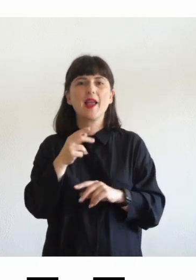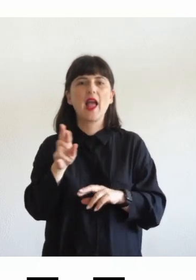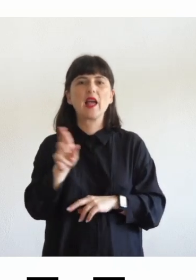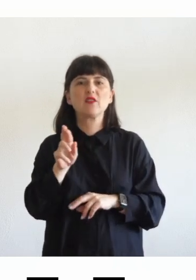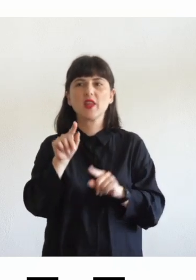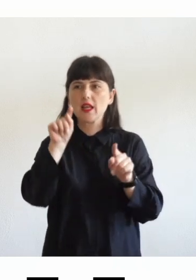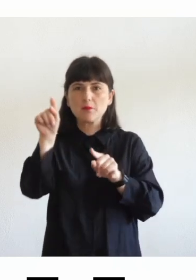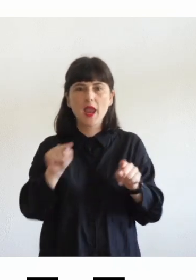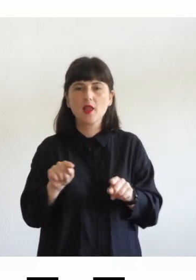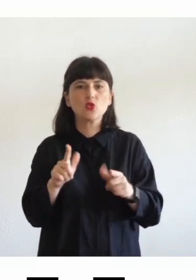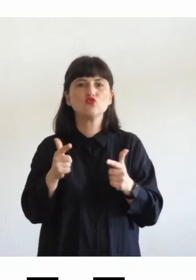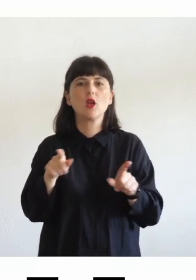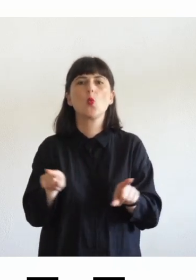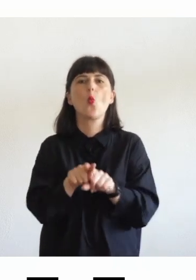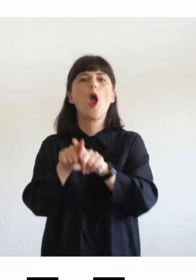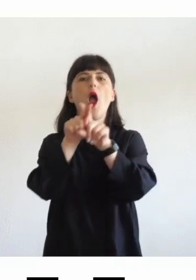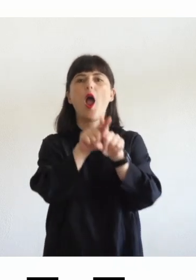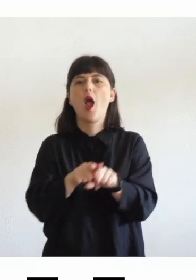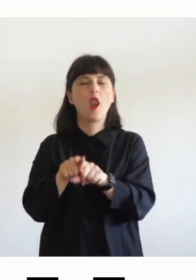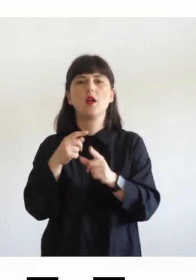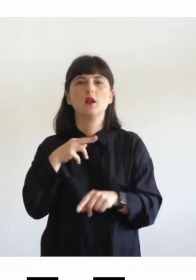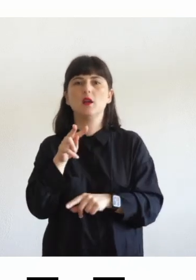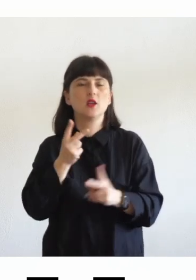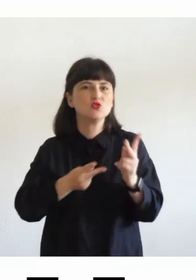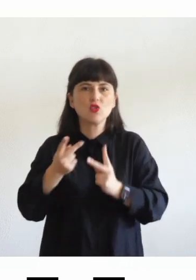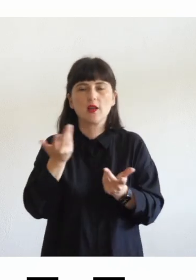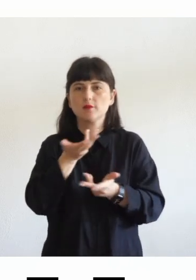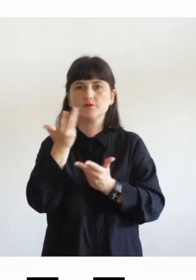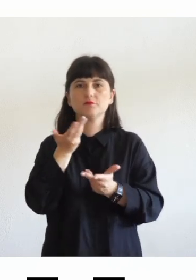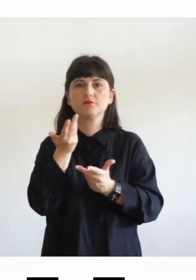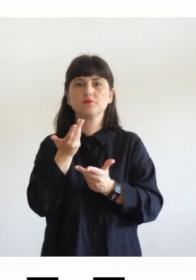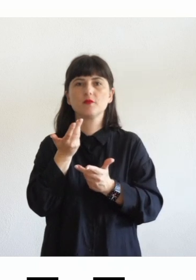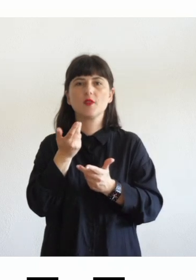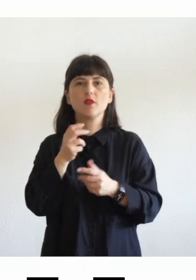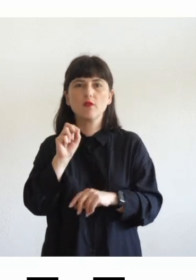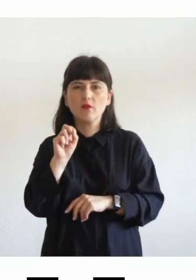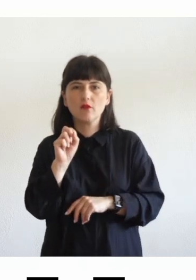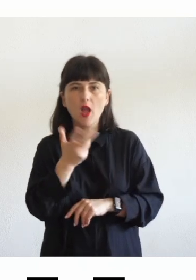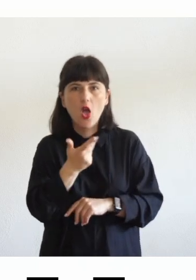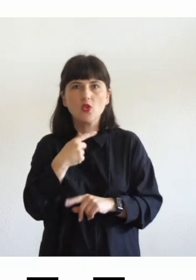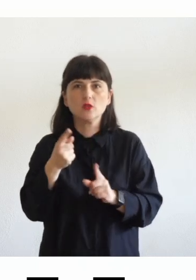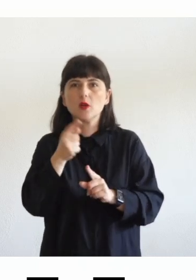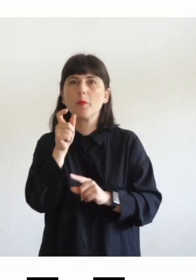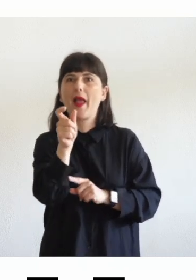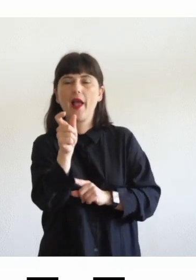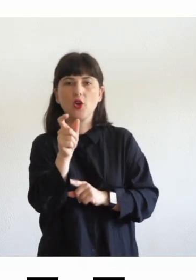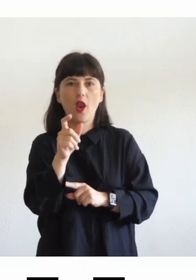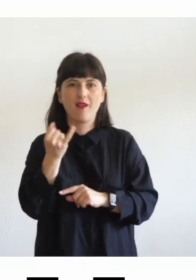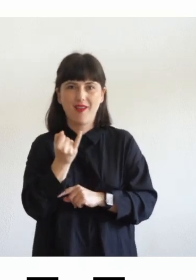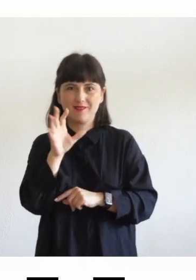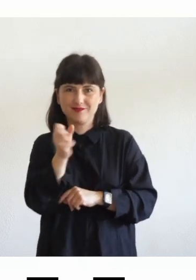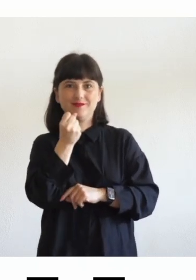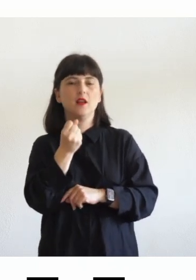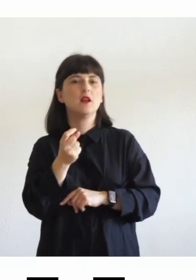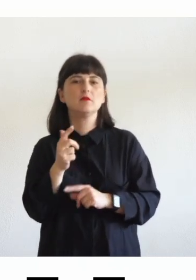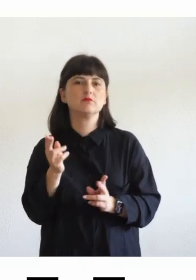non aiuta la ricerca per esempio veloce della parola nel testo ma